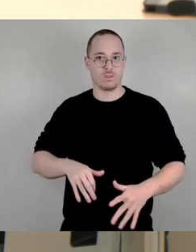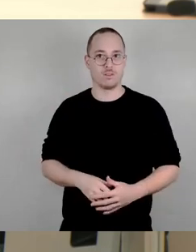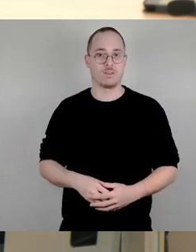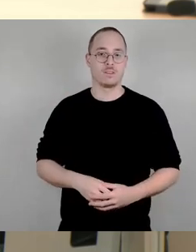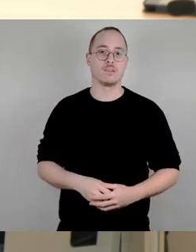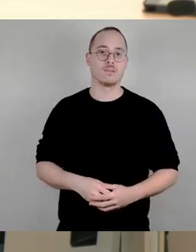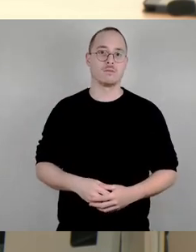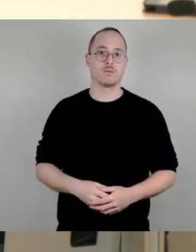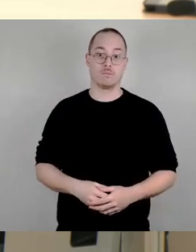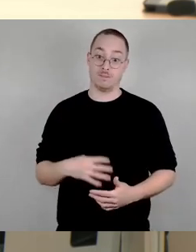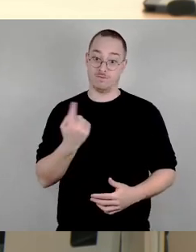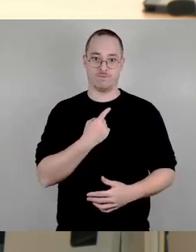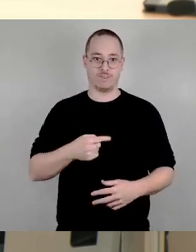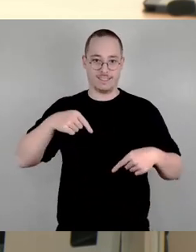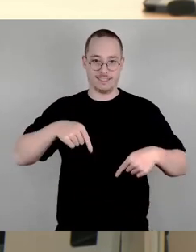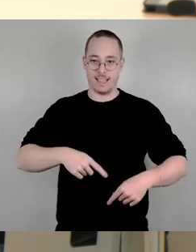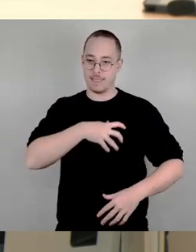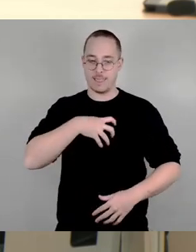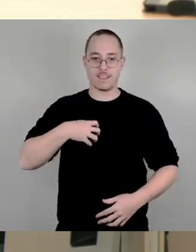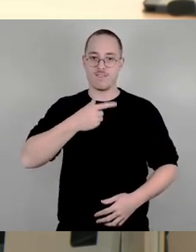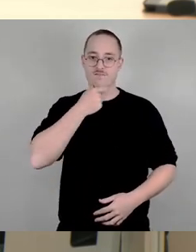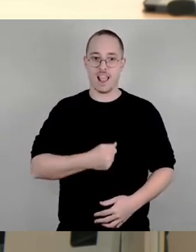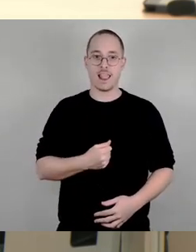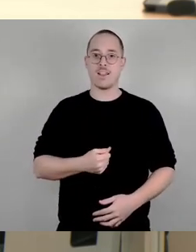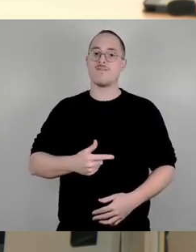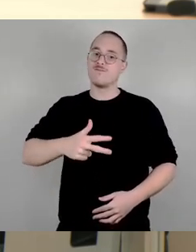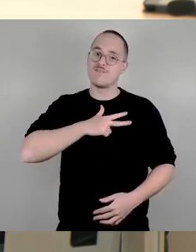Willkommenskultur für alle Menschen. Wir lehnen diesen Antrag ab.